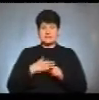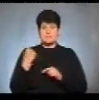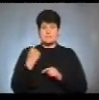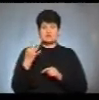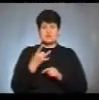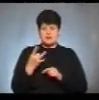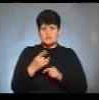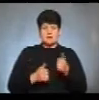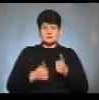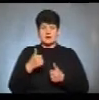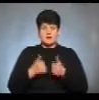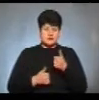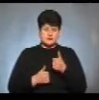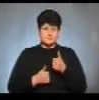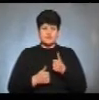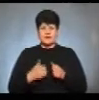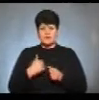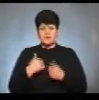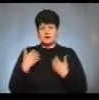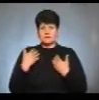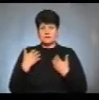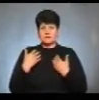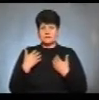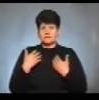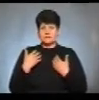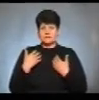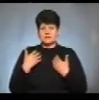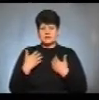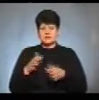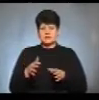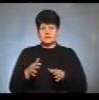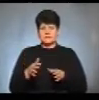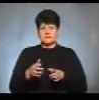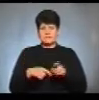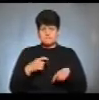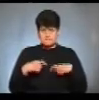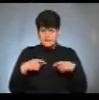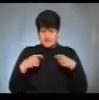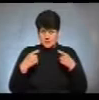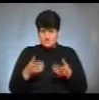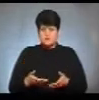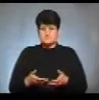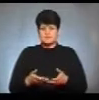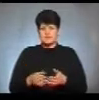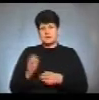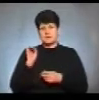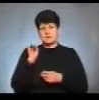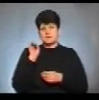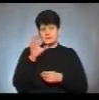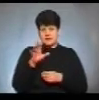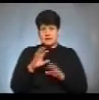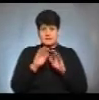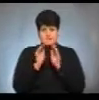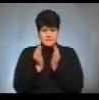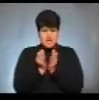раз на змаганнях. Я вже бігала, метала м'яч.